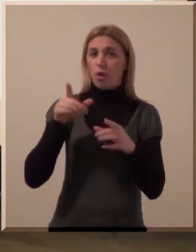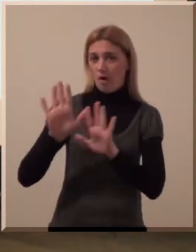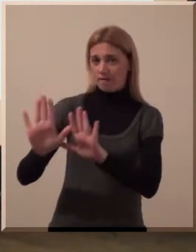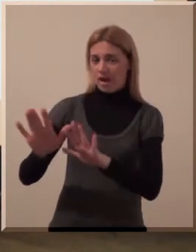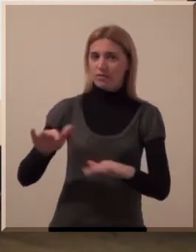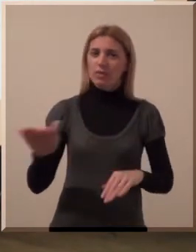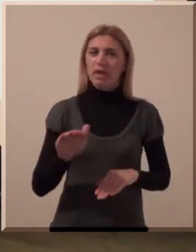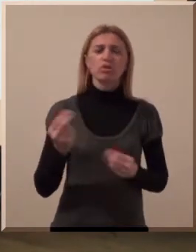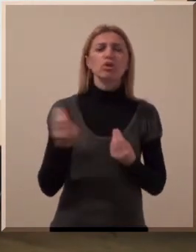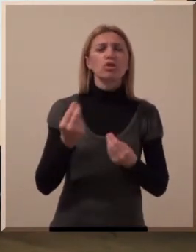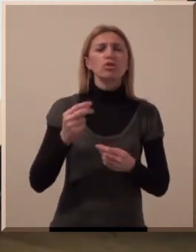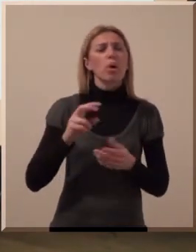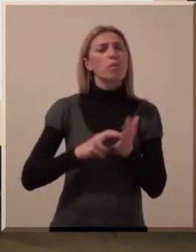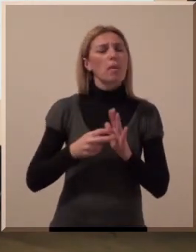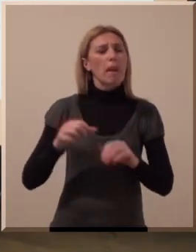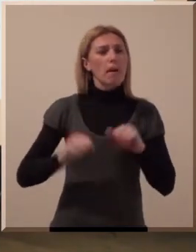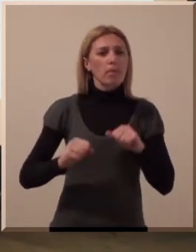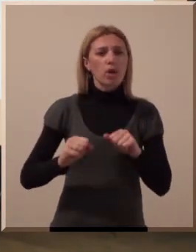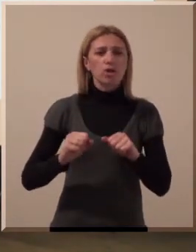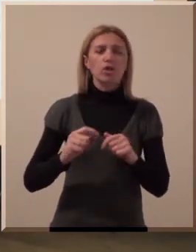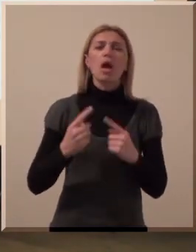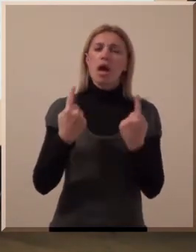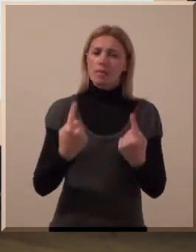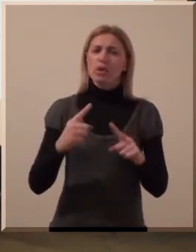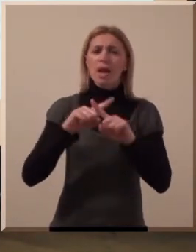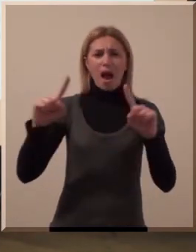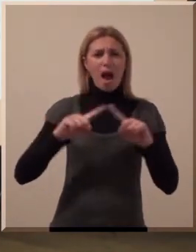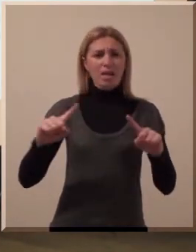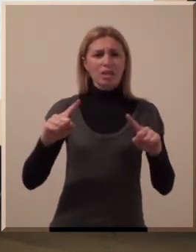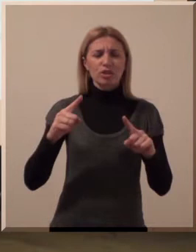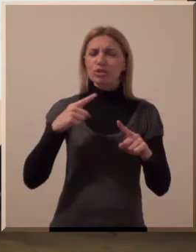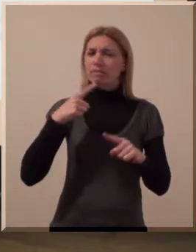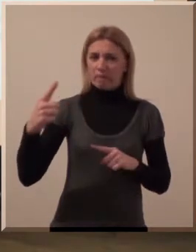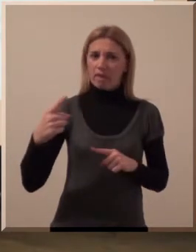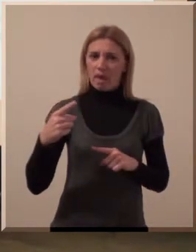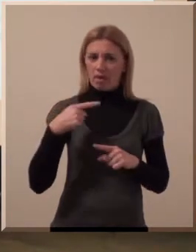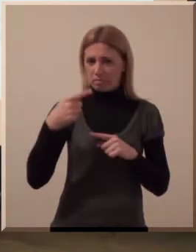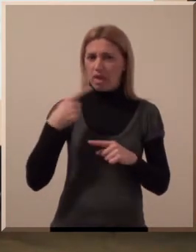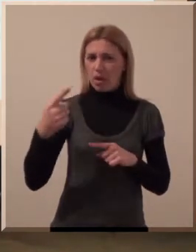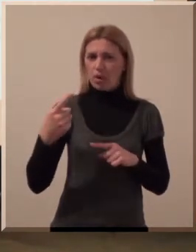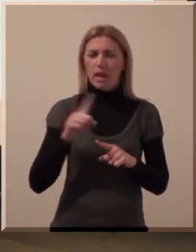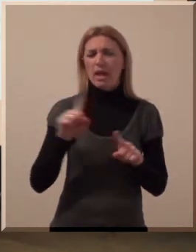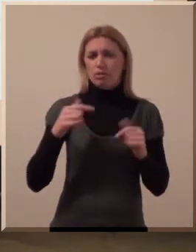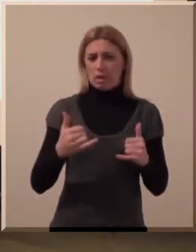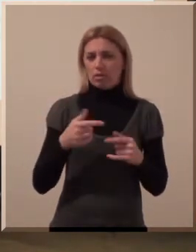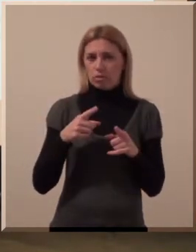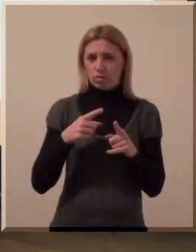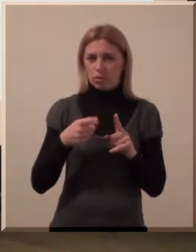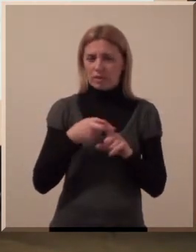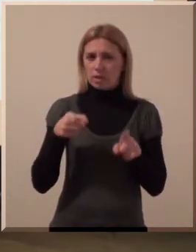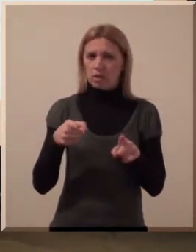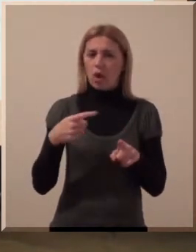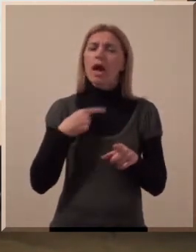društva na ovu grupu deta. Zašto dolazi do problema u ponašanju? Postoje različite teorije i nećemo več evo sa